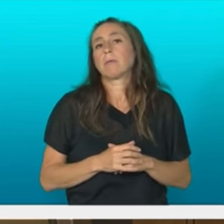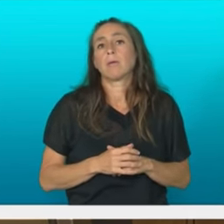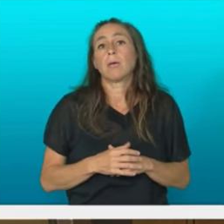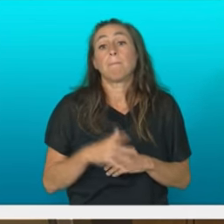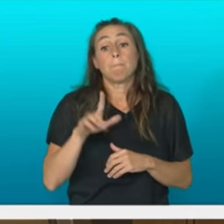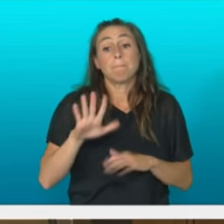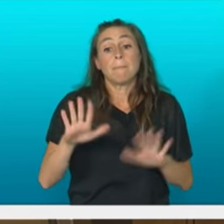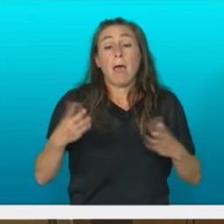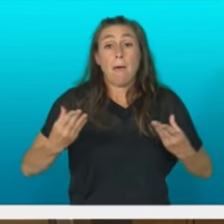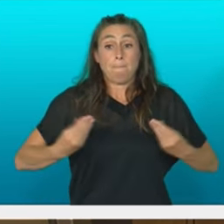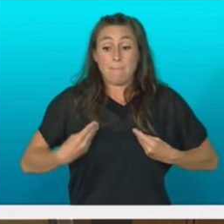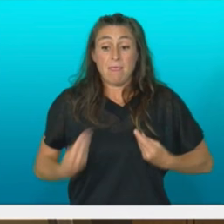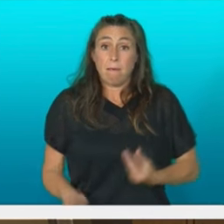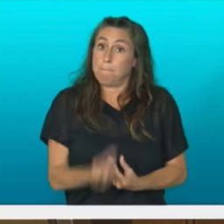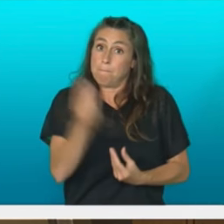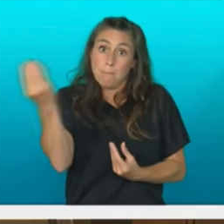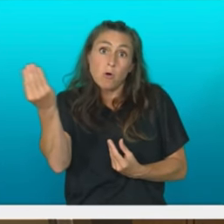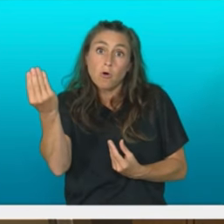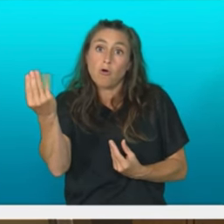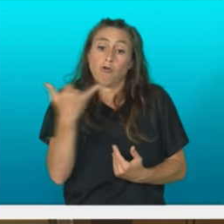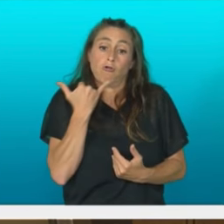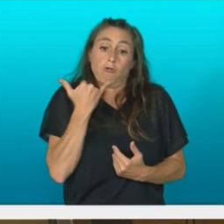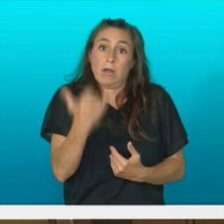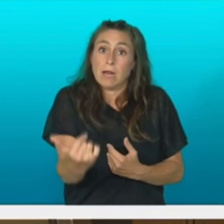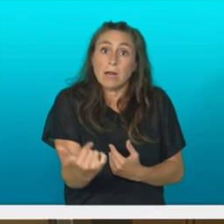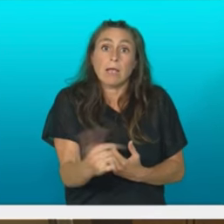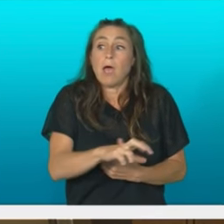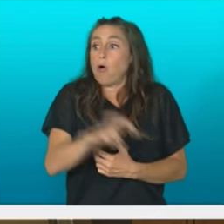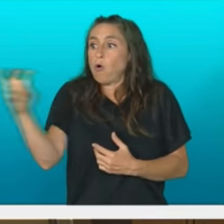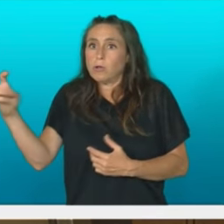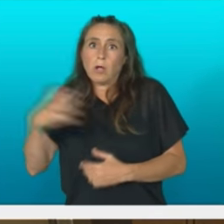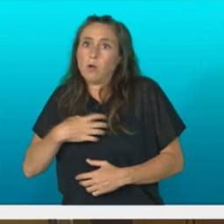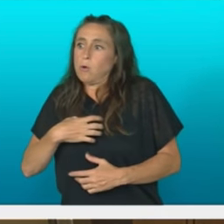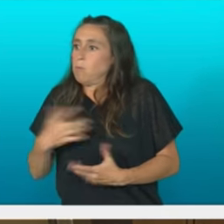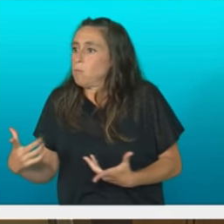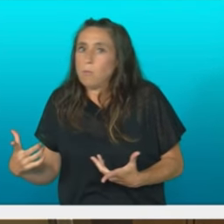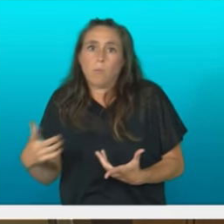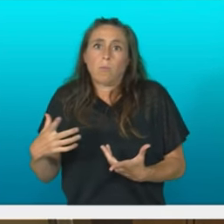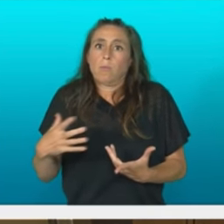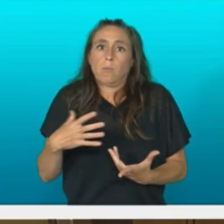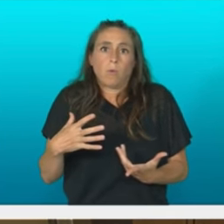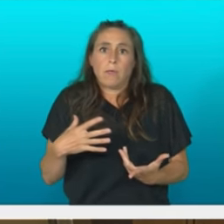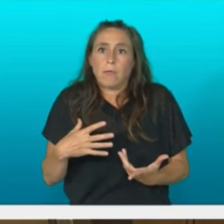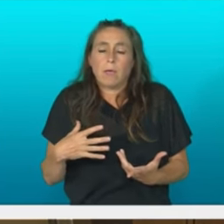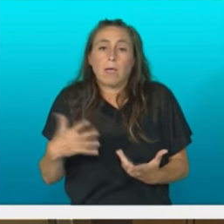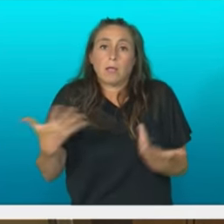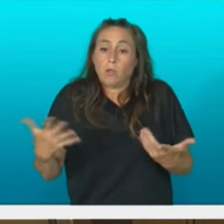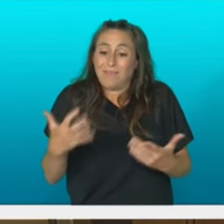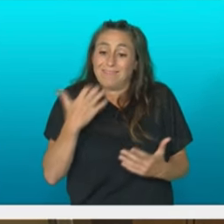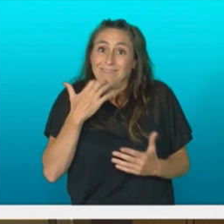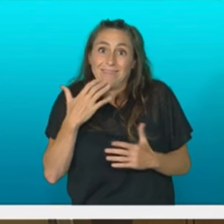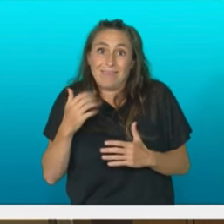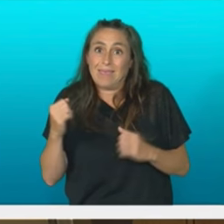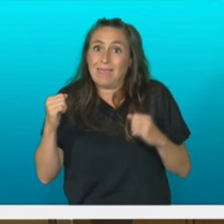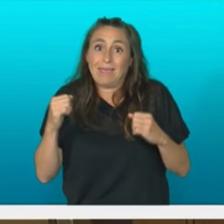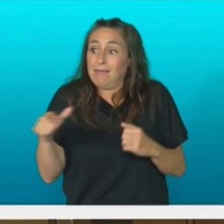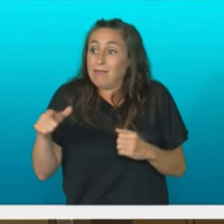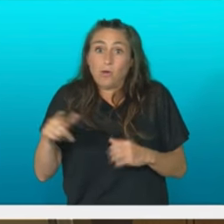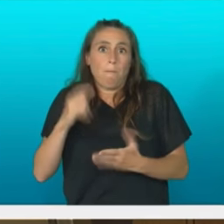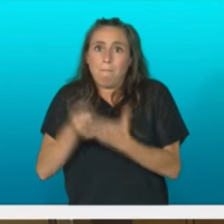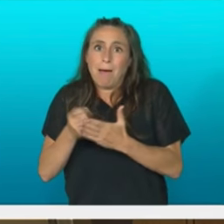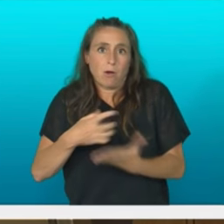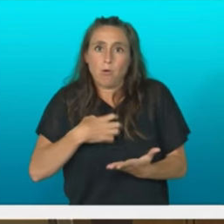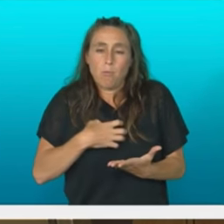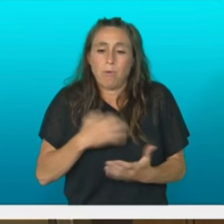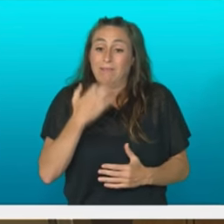energiarik erabili eztinduen jende kopurua biderkatzen ari da, eta neguan estande egindezake. Gure babe sistemak